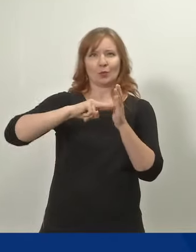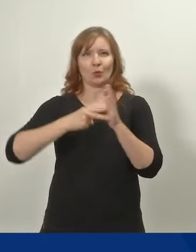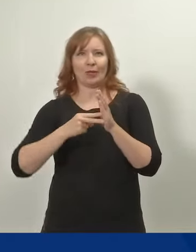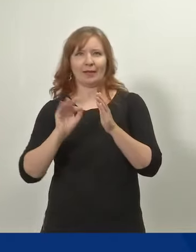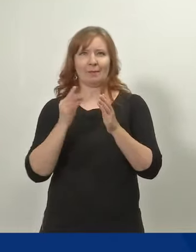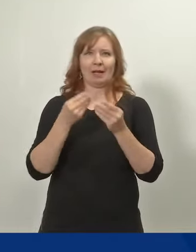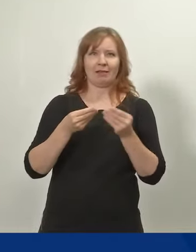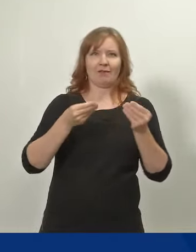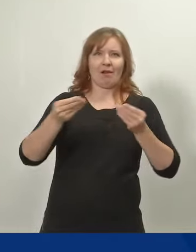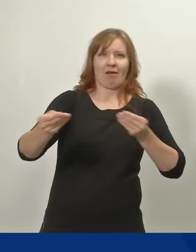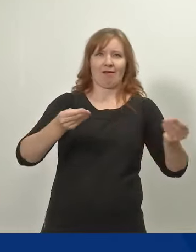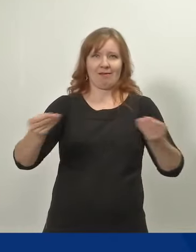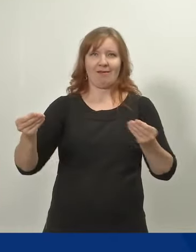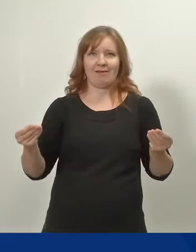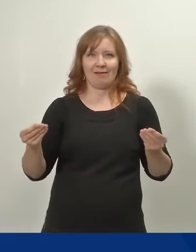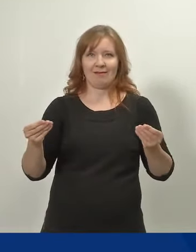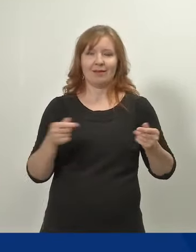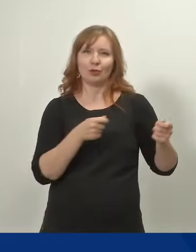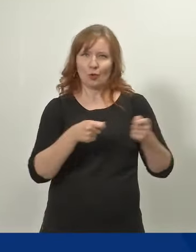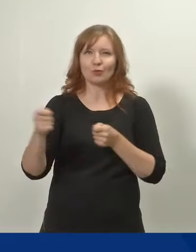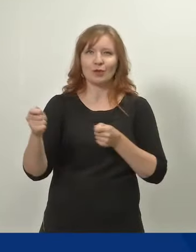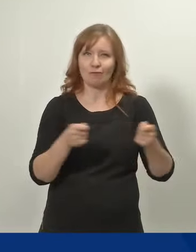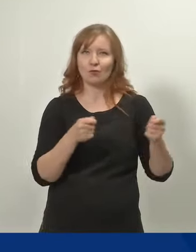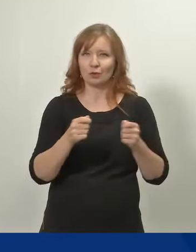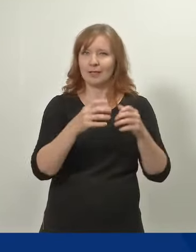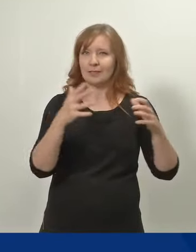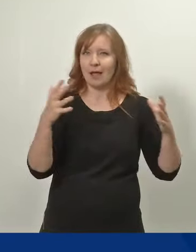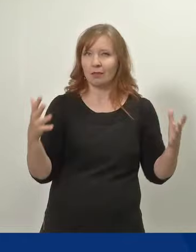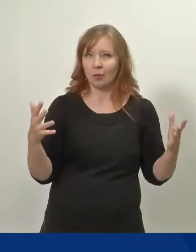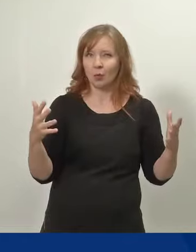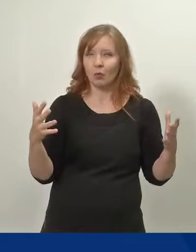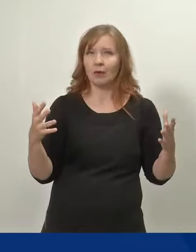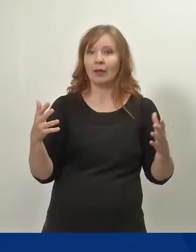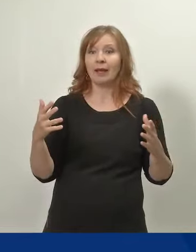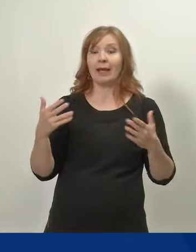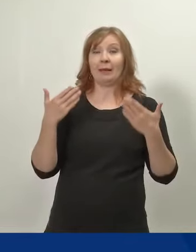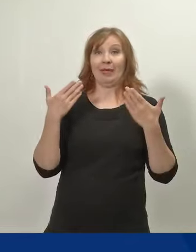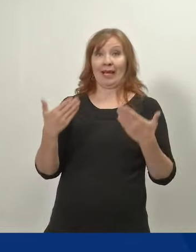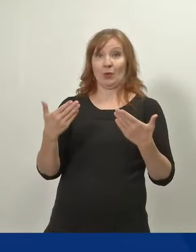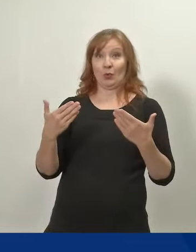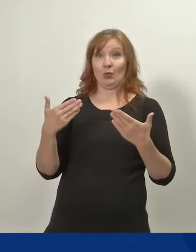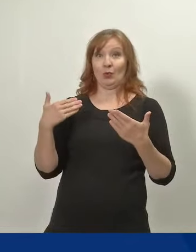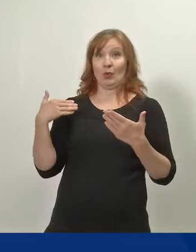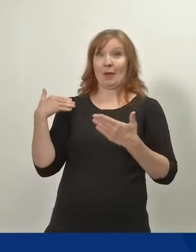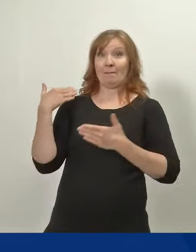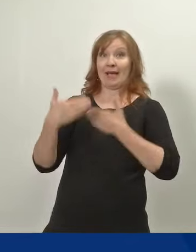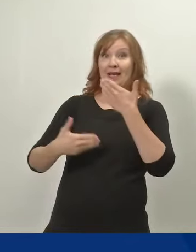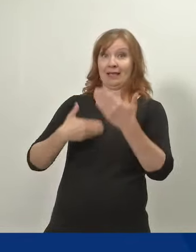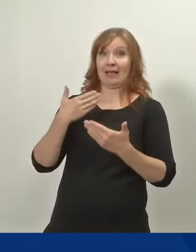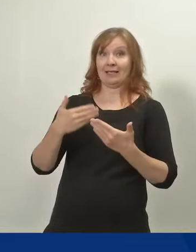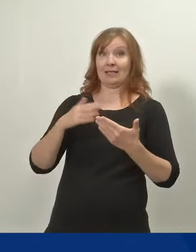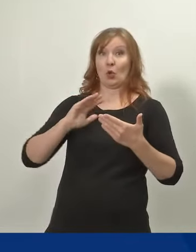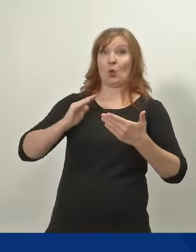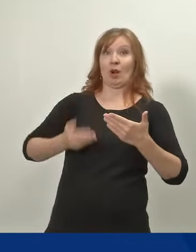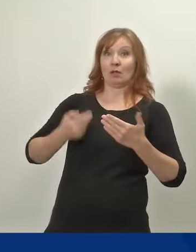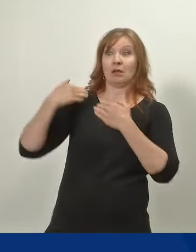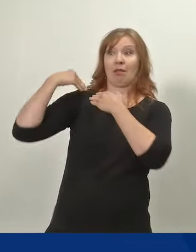joustavammin. Ja näin ollen sellainen taakka, mikä on ollut ikään kuin taakka naisten niskassa